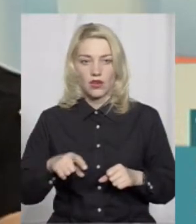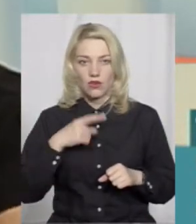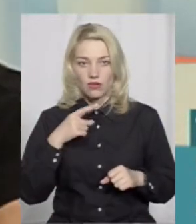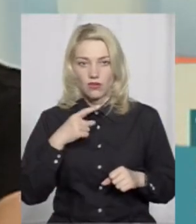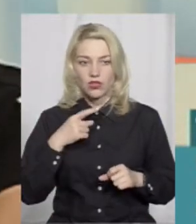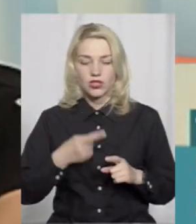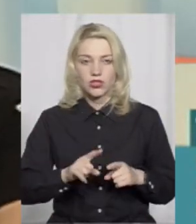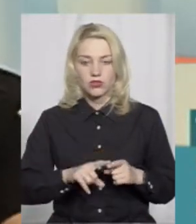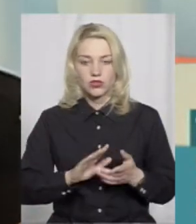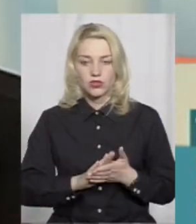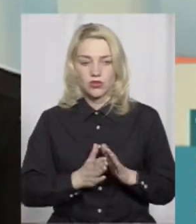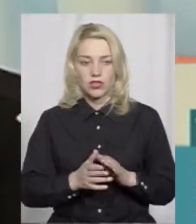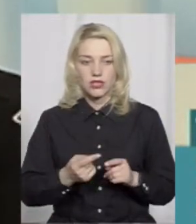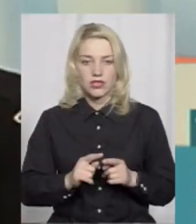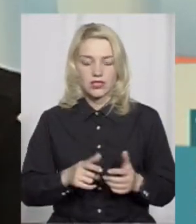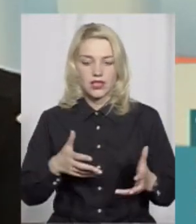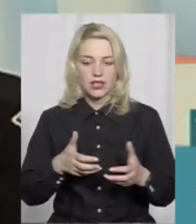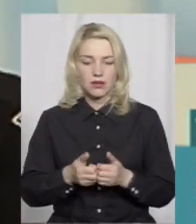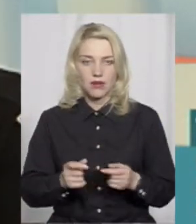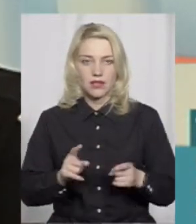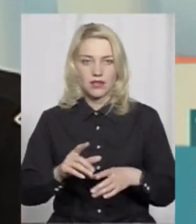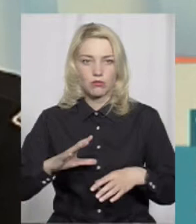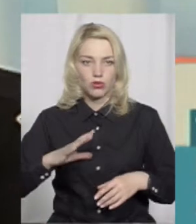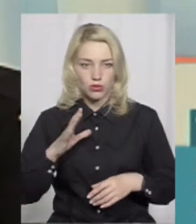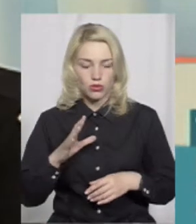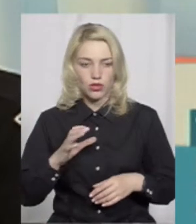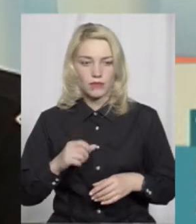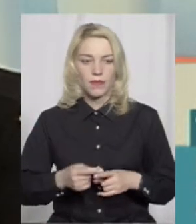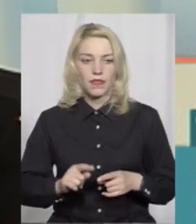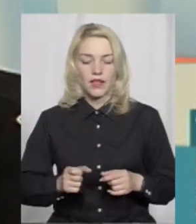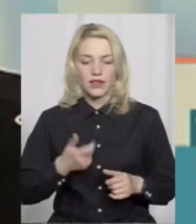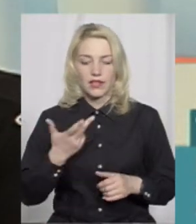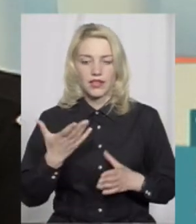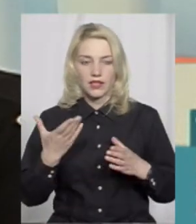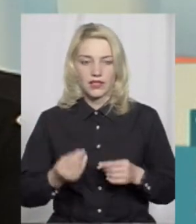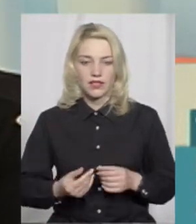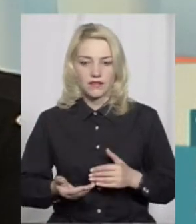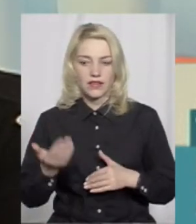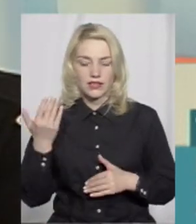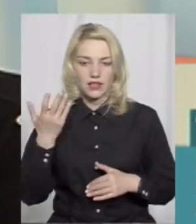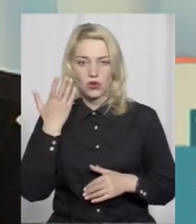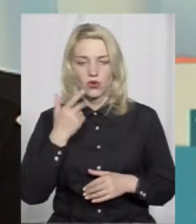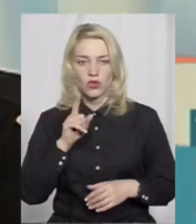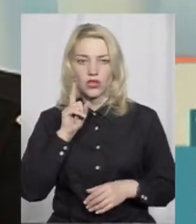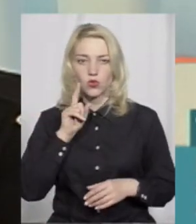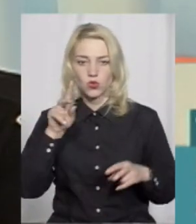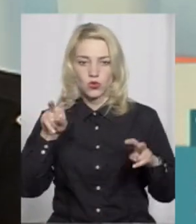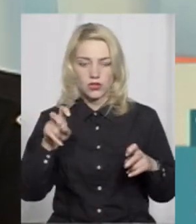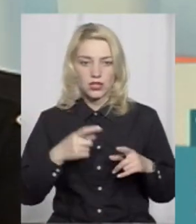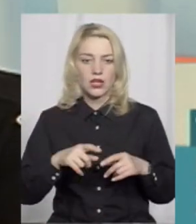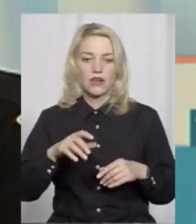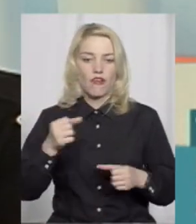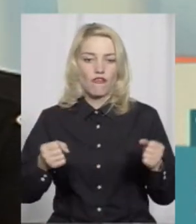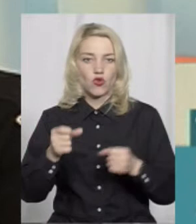саме за цю ситуацію, за це ДТП, яке було буквально декілька днів назад, коли на юності водій